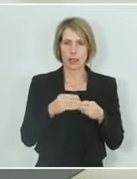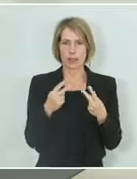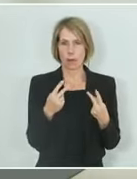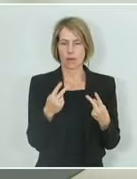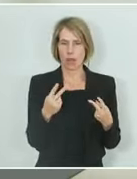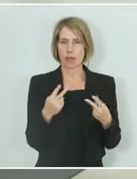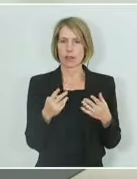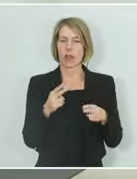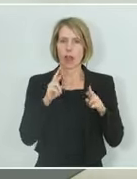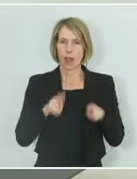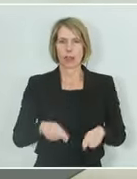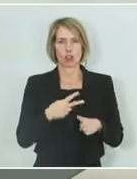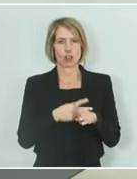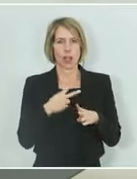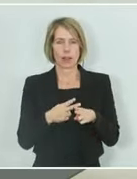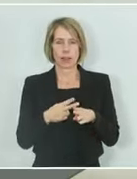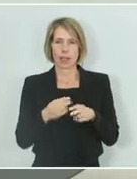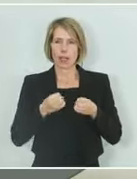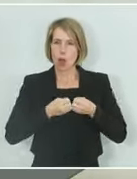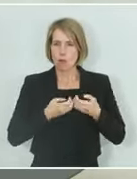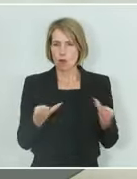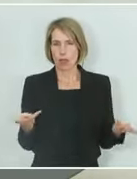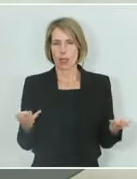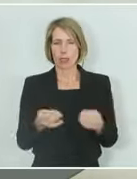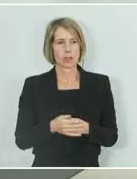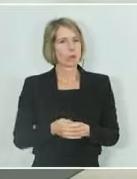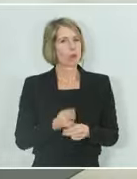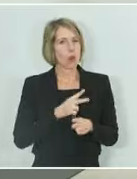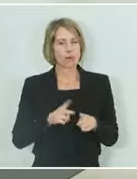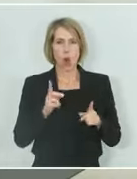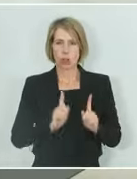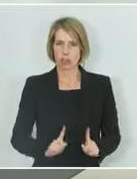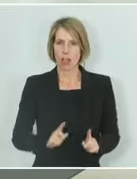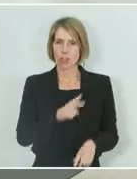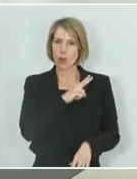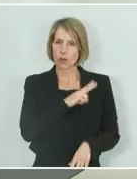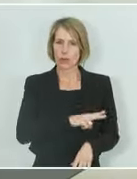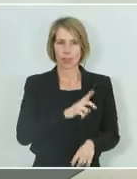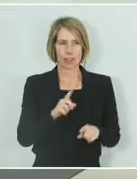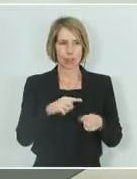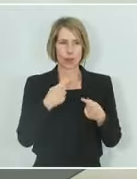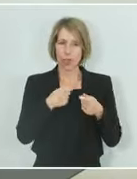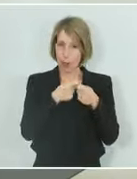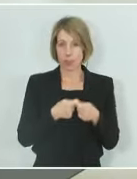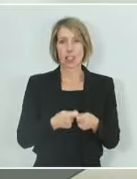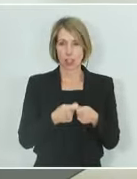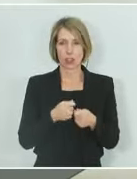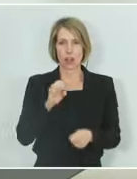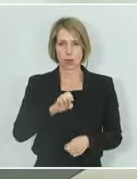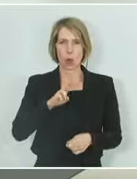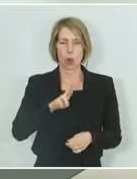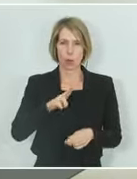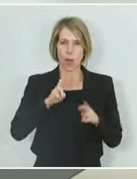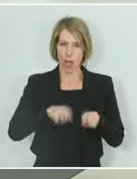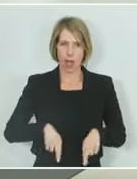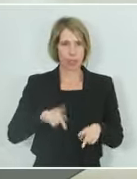Rechtsstaatlichkeit, Pluralismus, Demokratie, Frieden und Wohlstand. Wir streben auch die Mitgliedschaft im Europarat an und